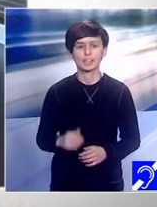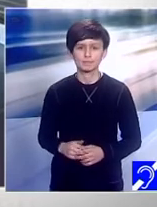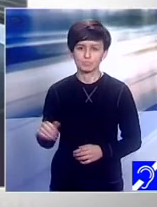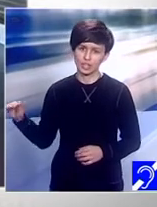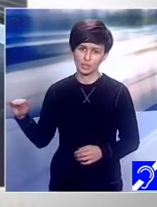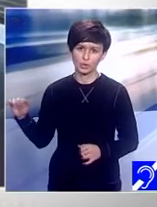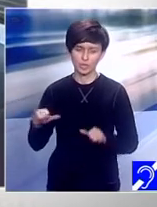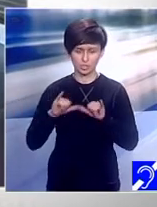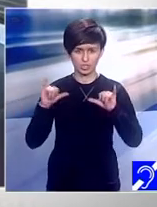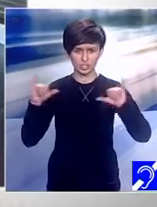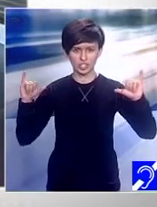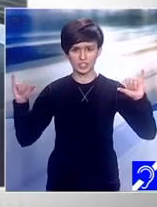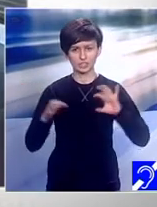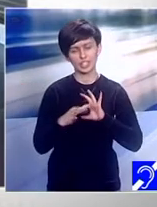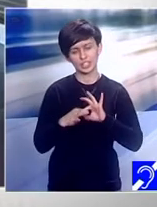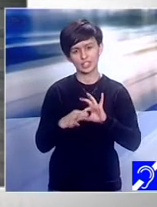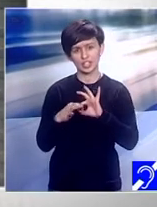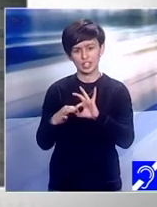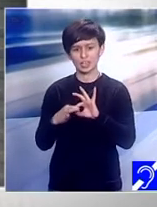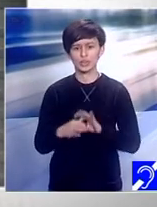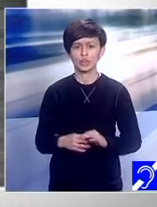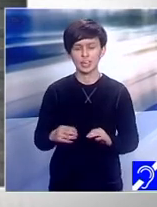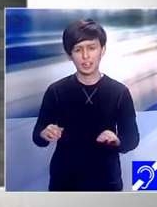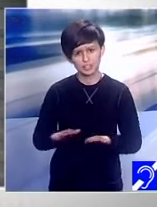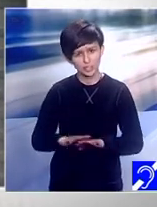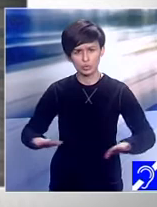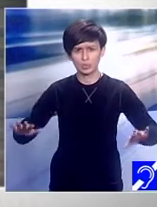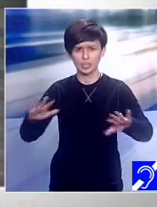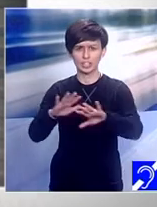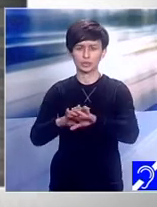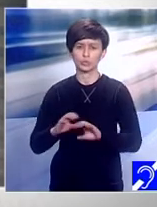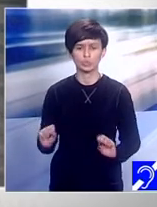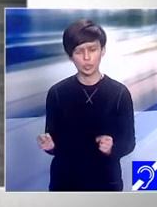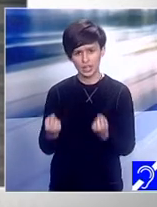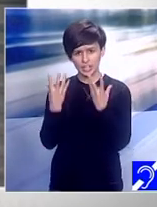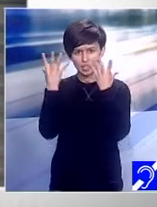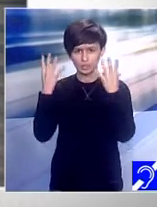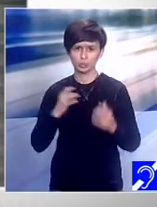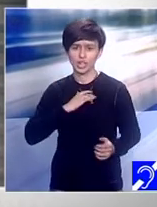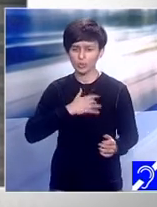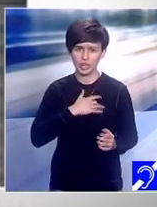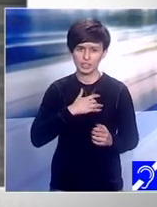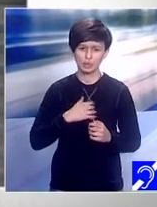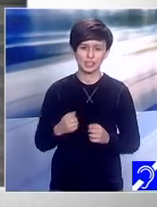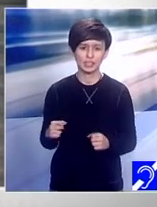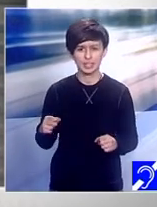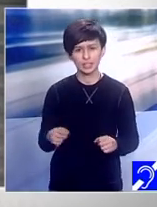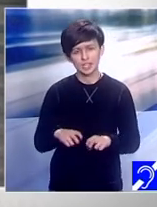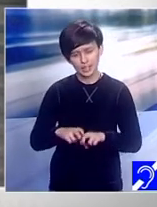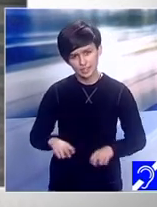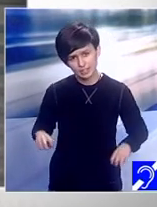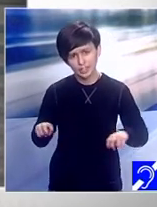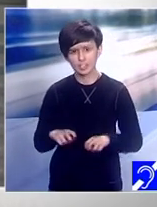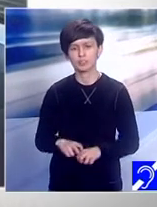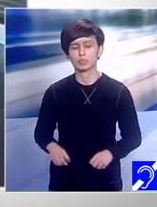cu mediul pe care, după cum am văzut, îl explorează foarte, foarte, foarte bine. Da, îi